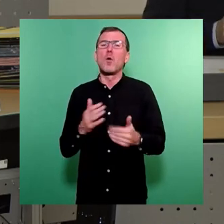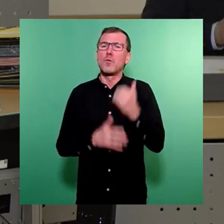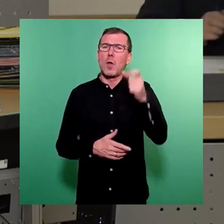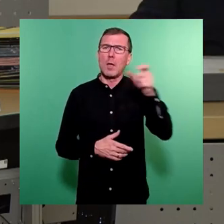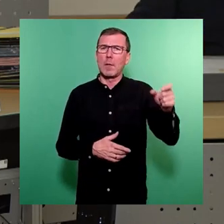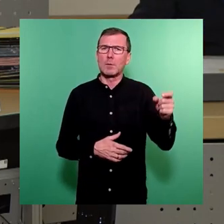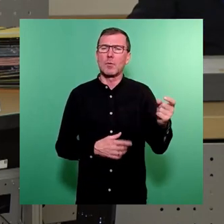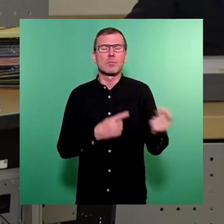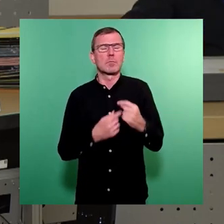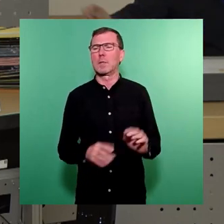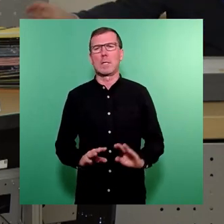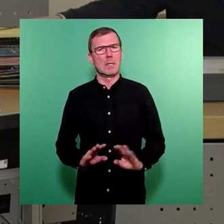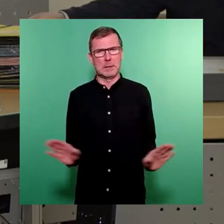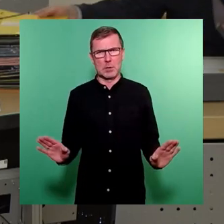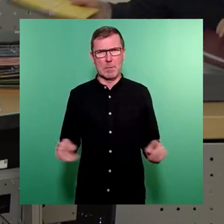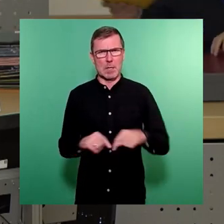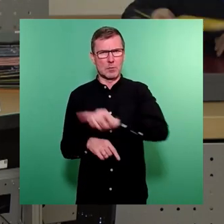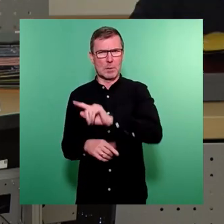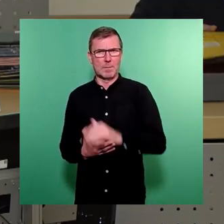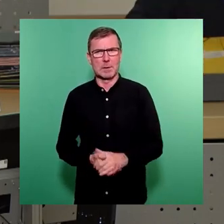im Kontext Flucht und Asyl zugewiesen.